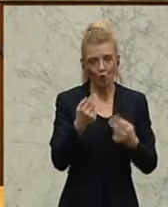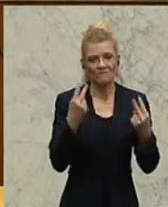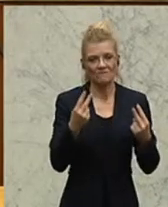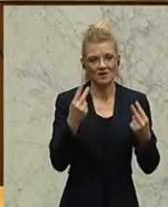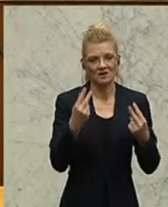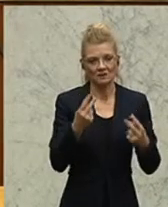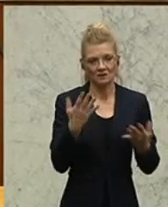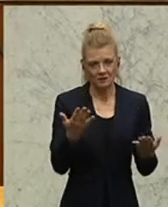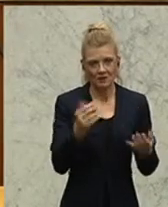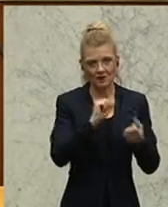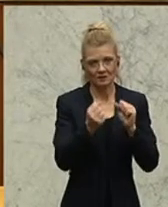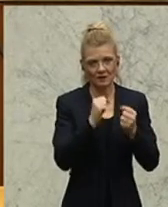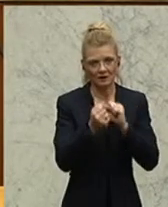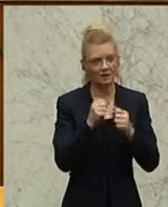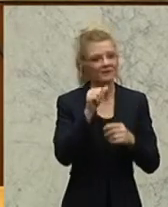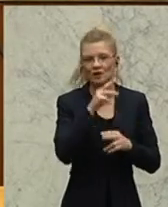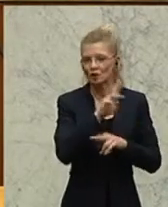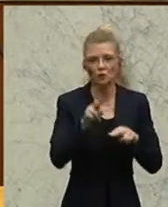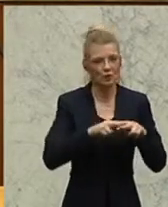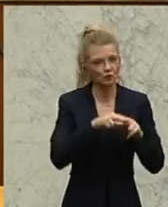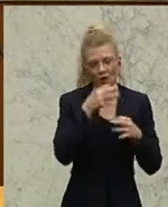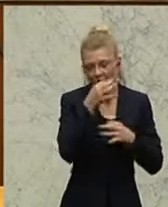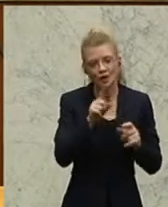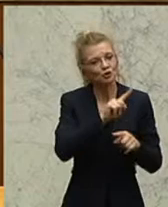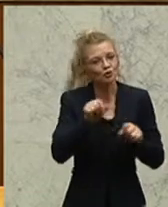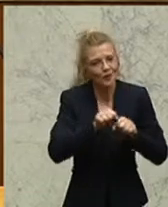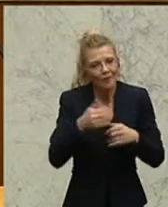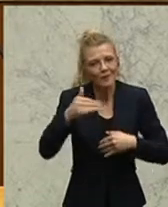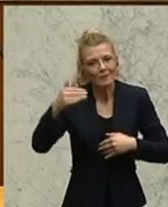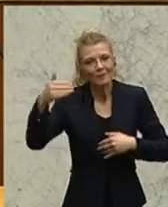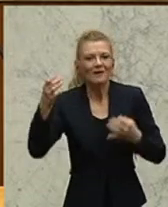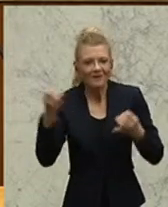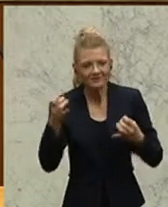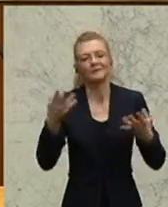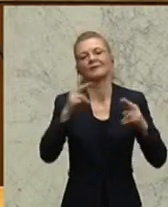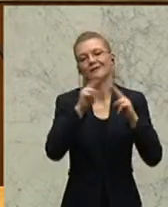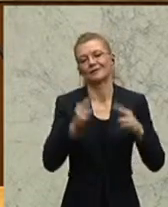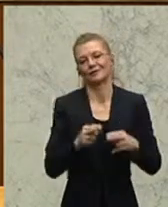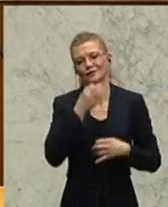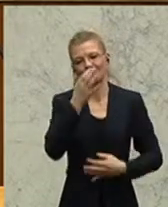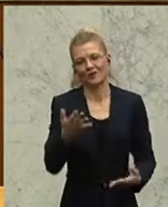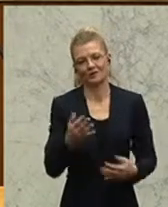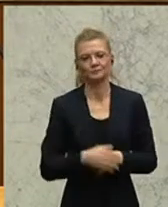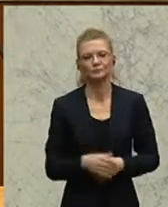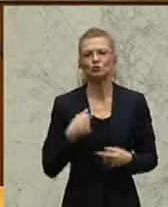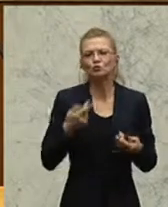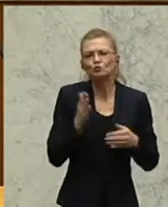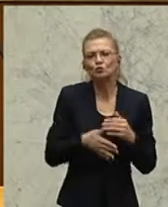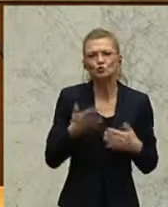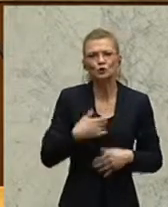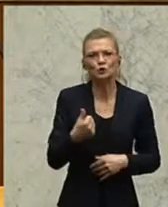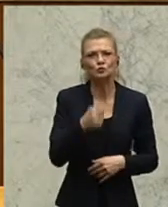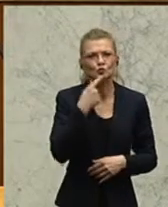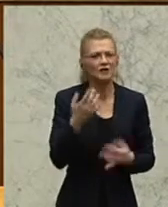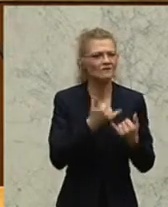internationale Fragen zunehmend. Was ich abschließend noch sagen möchte zu den Empfehlungen des Rechnungshofes, es ist wichtig,